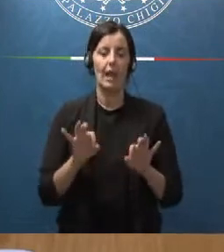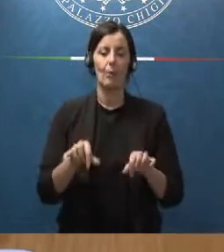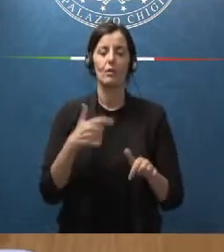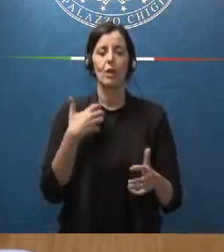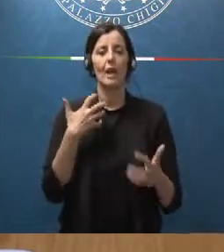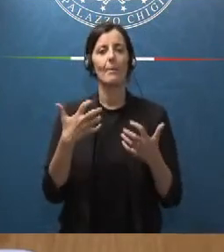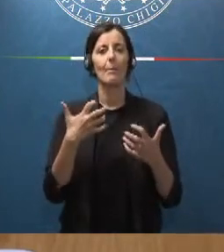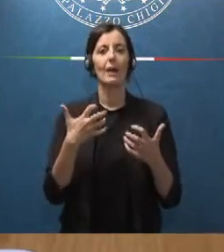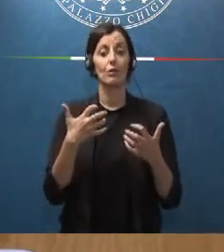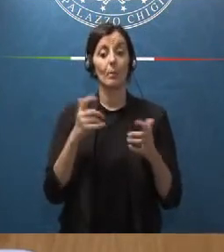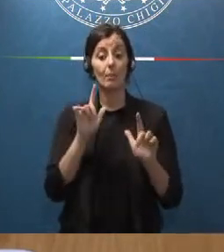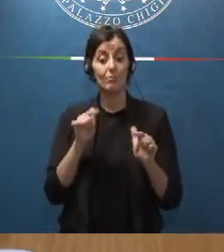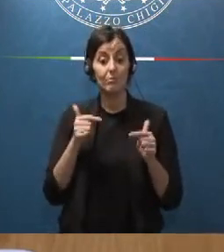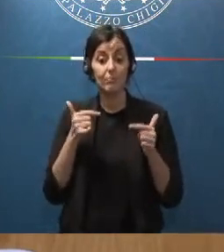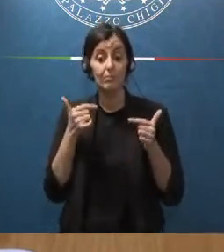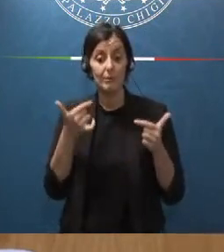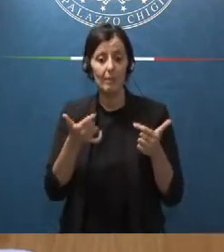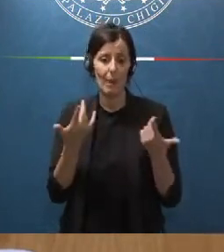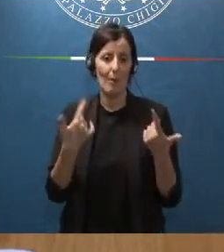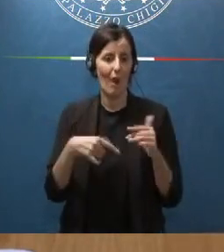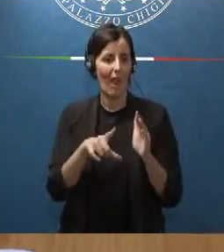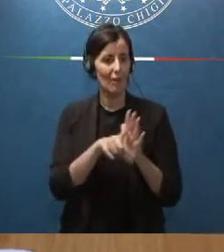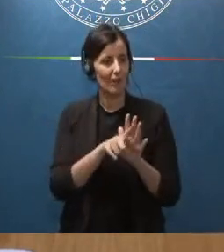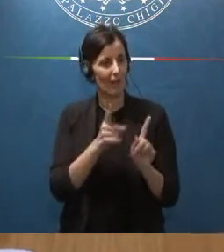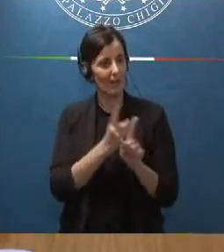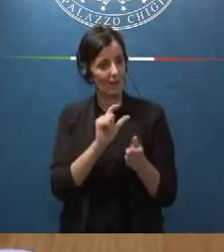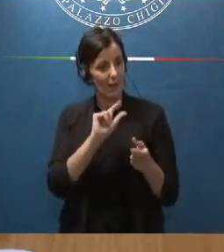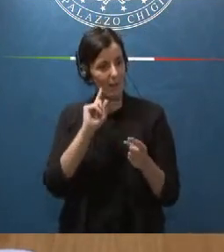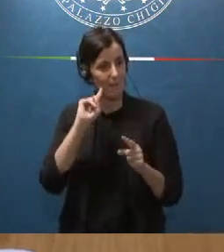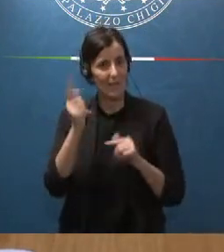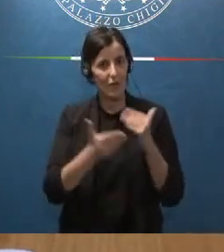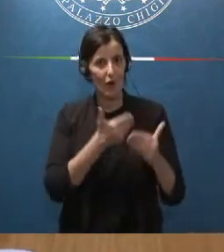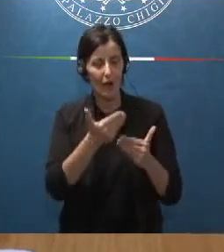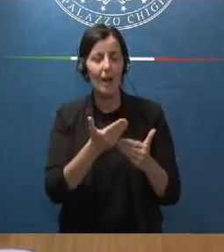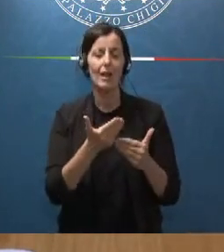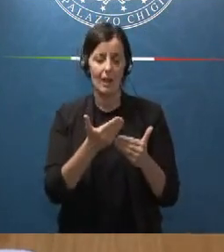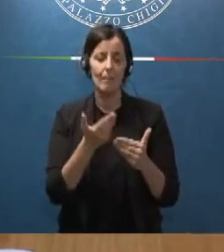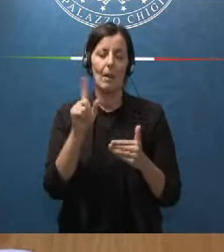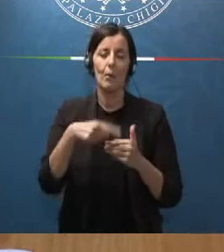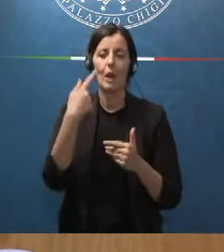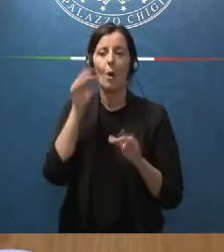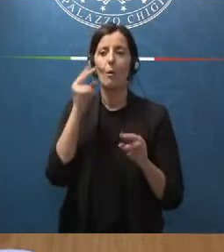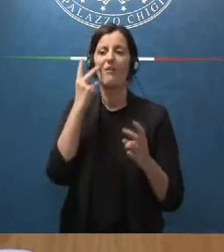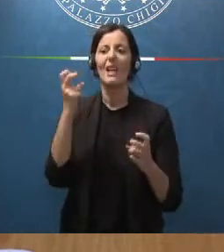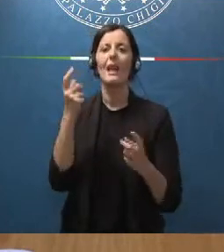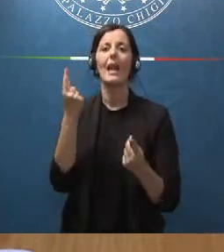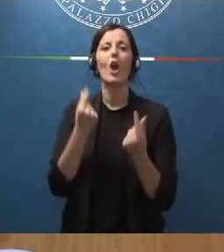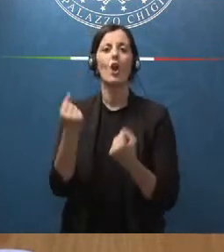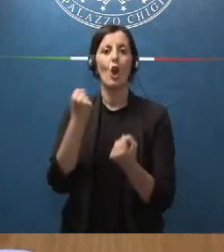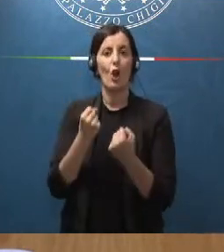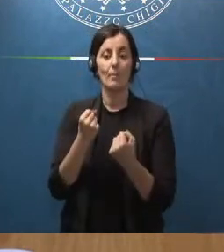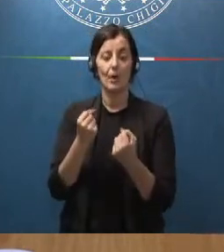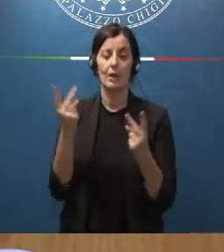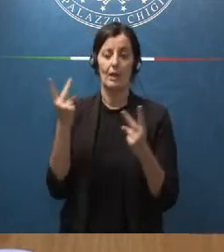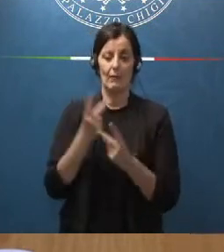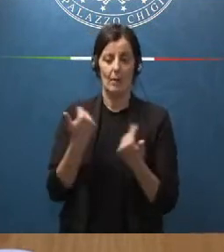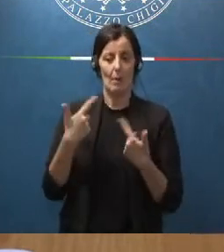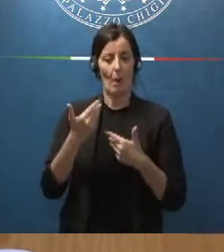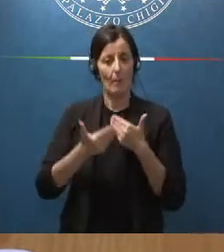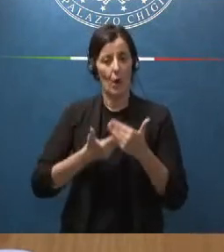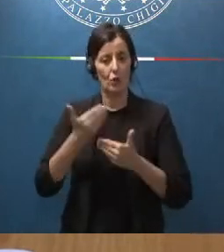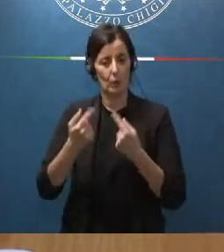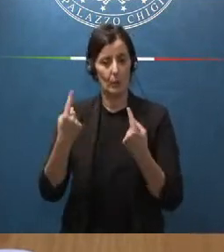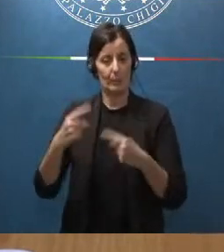impatto non solamente sul miglioramento della nostra legislazione ma anche dal punto di vista economico se è vero che molte procedure di infrazione poi